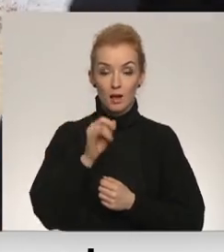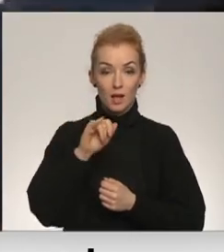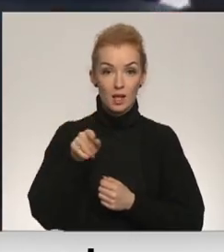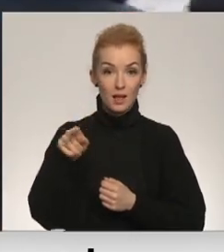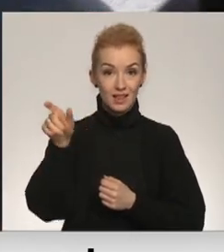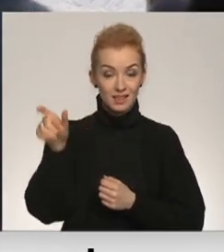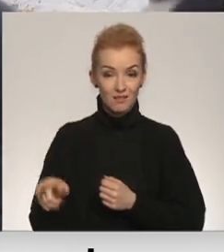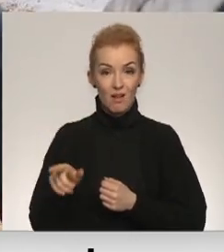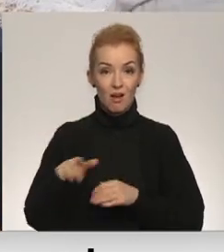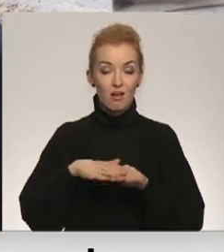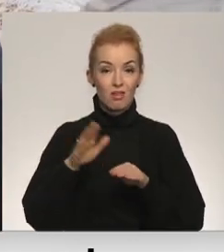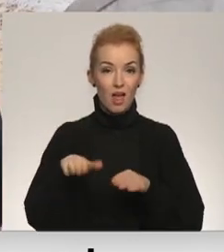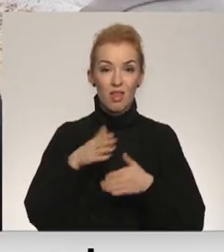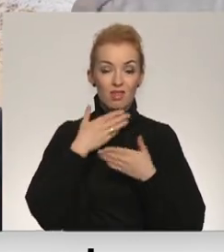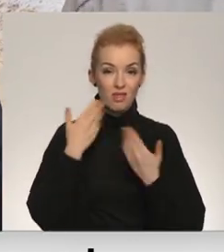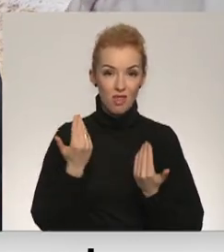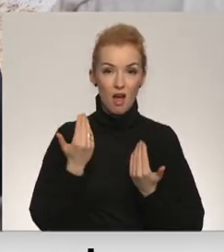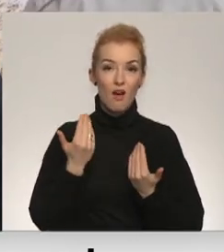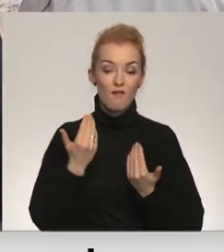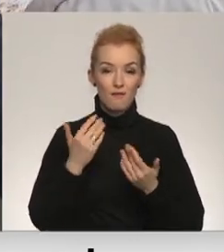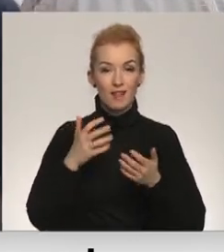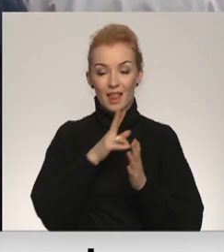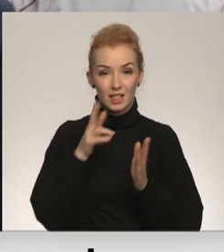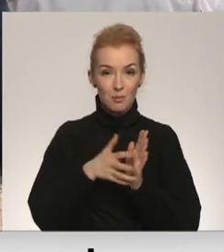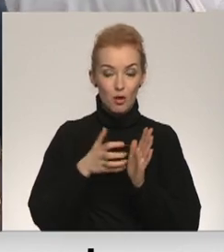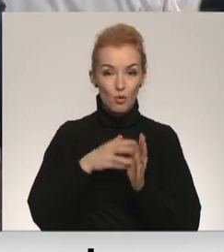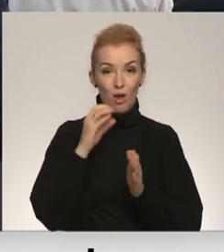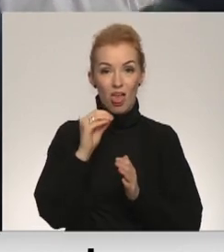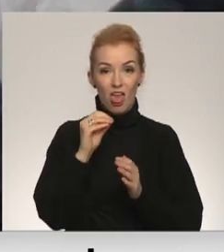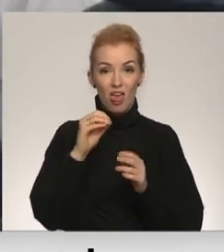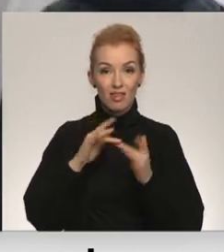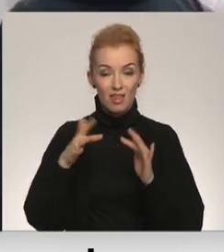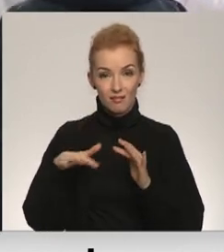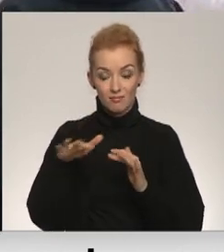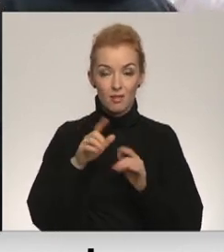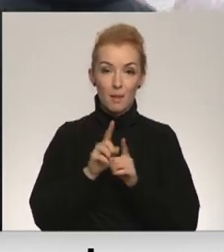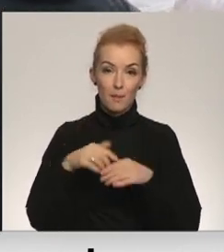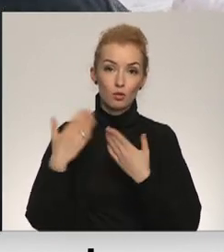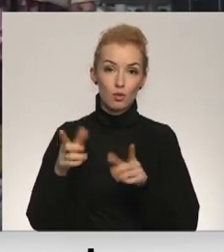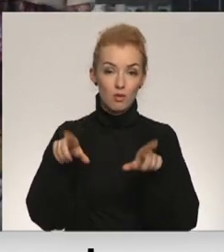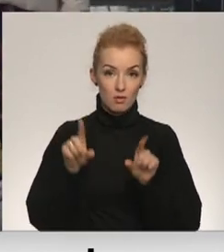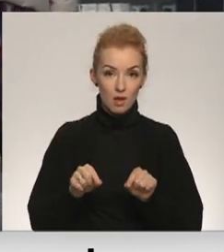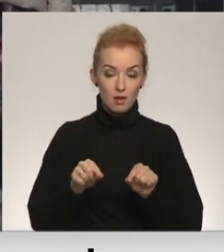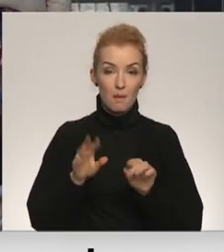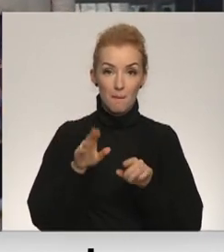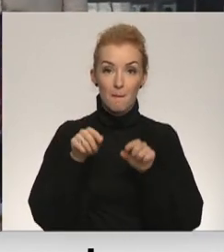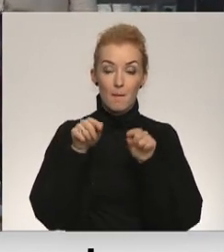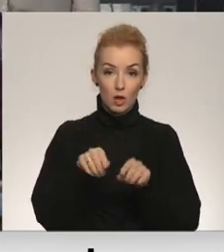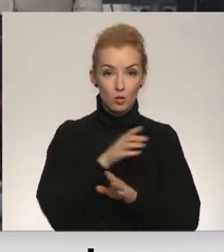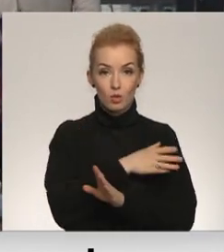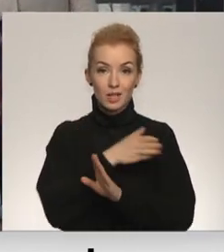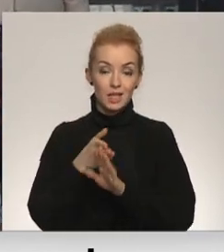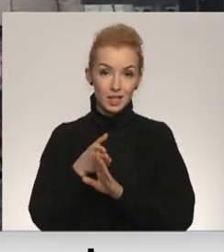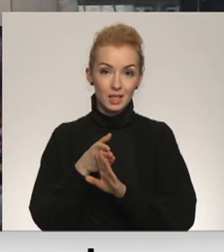objektīvi iemeslu dēļ nav aktīvi evidē, tik un tā būs pieejamas atlaidas. Par to viņiem laikus līdz taksācijas gada 1.